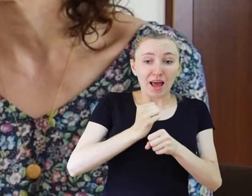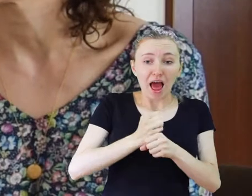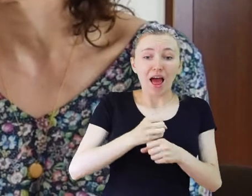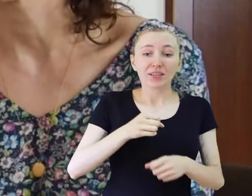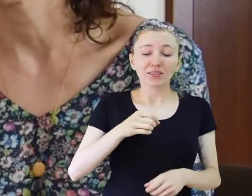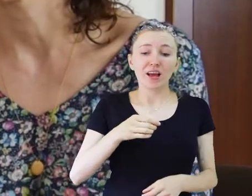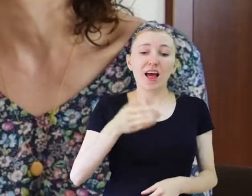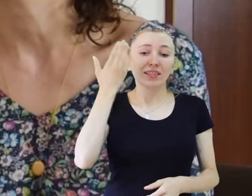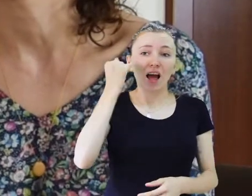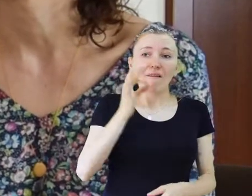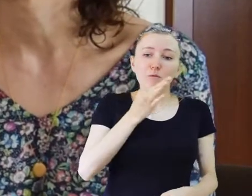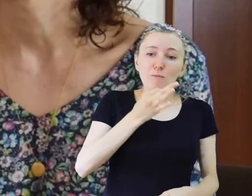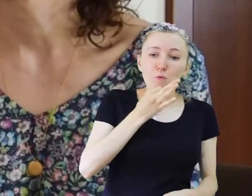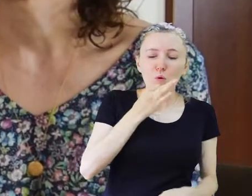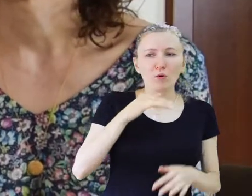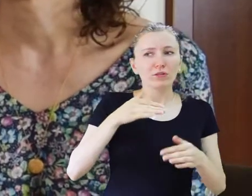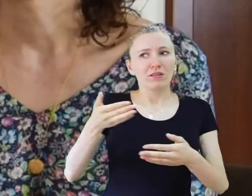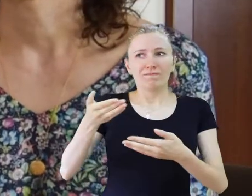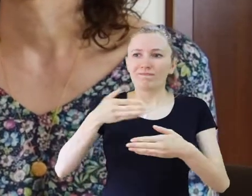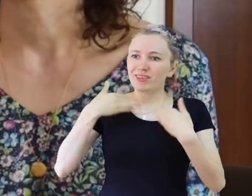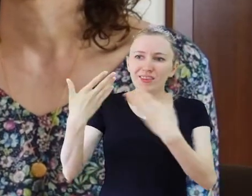wyjechali gdzieś w Polskę.